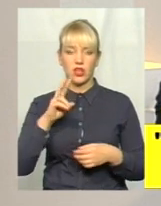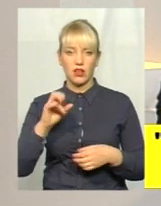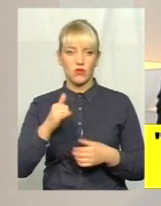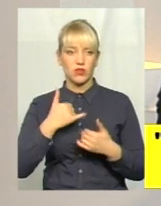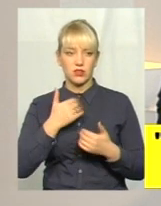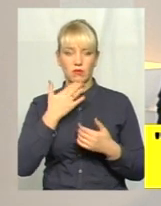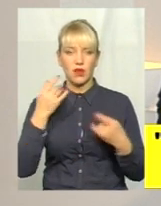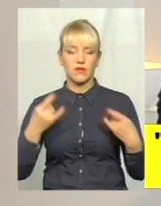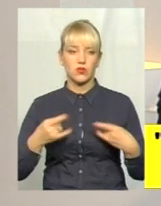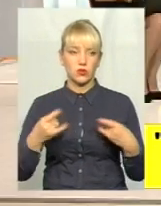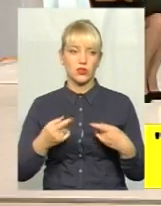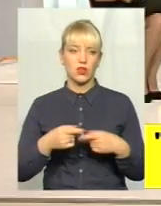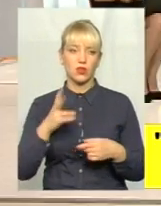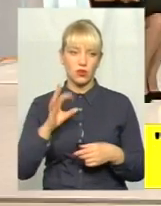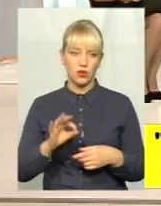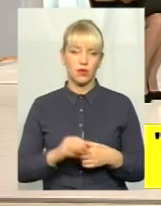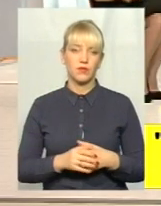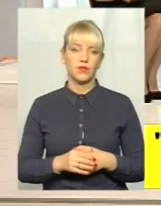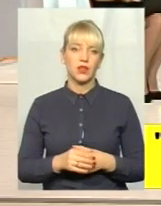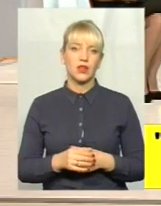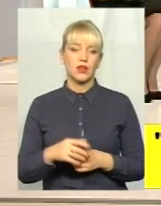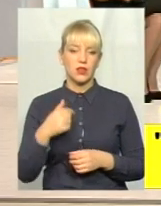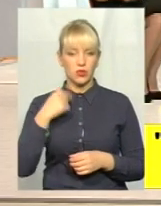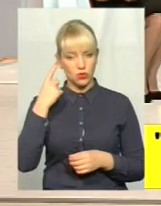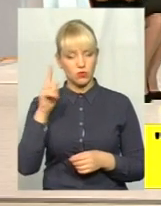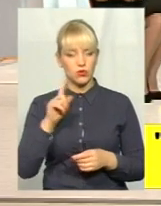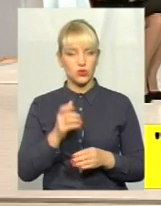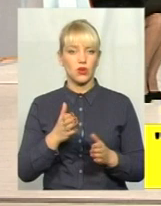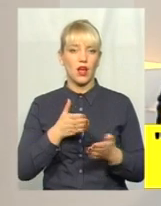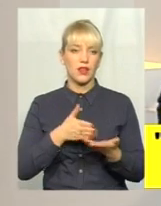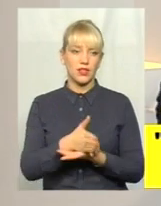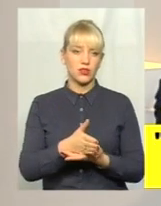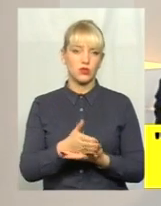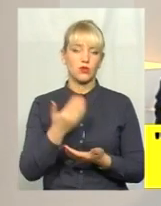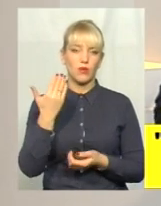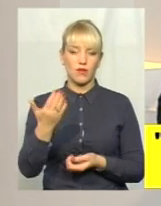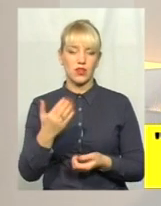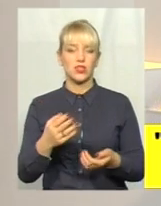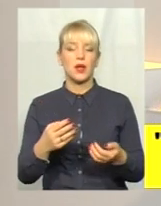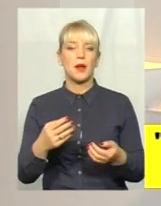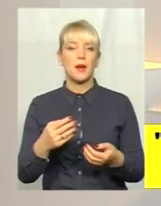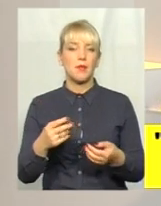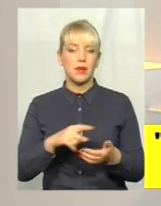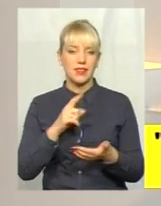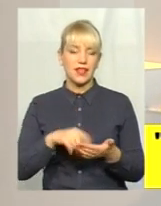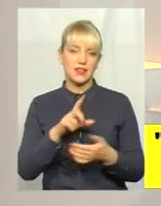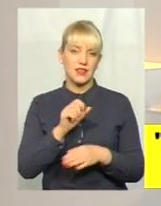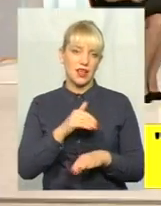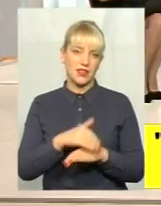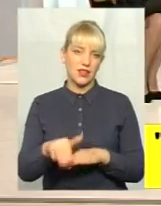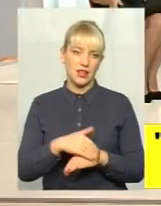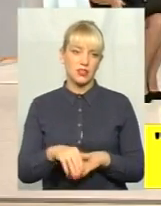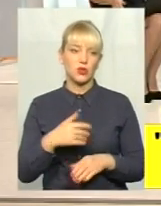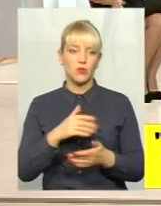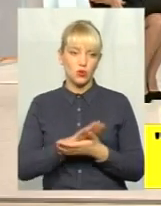немає в студії. Але я думаю, що ми адресуємо ваше питання за адресою. А ми все ж таки продовжуємо